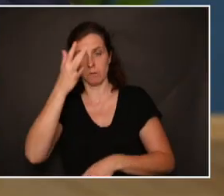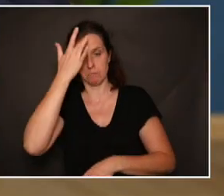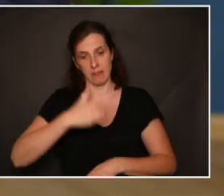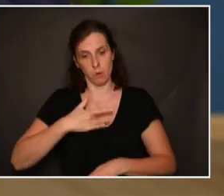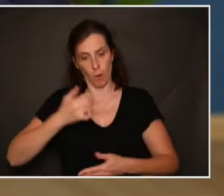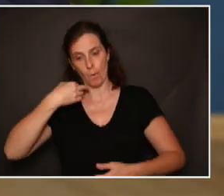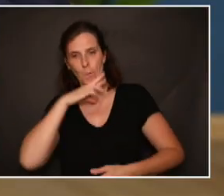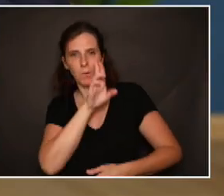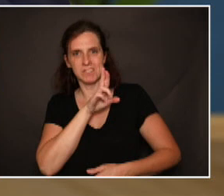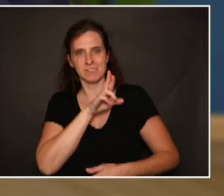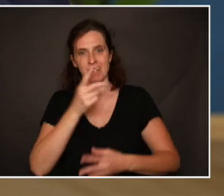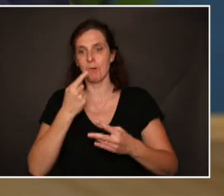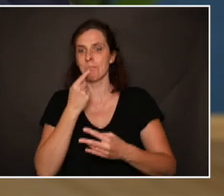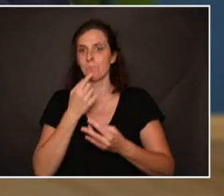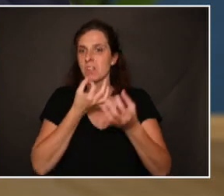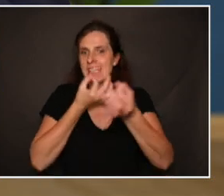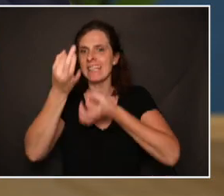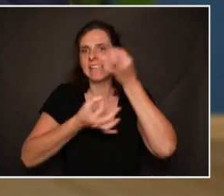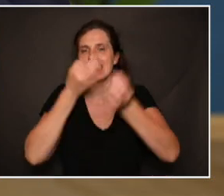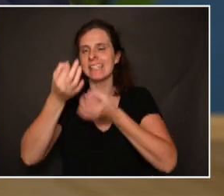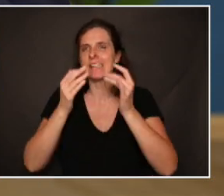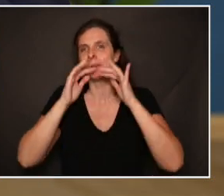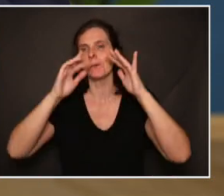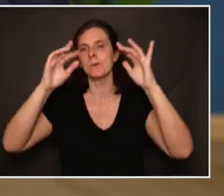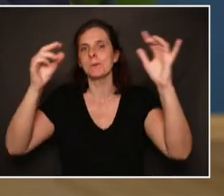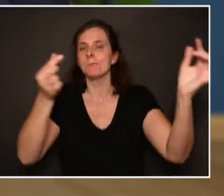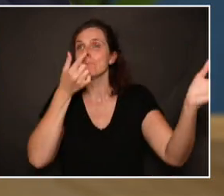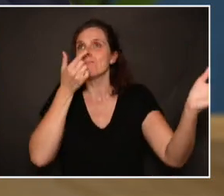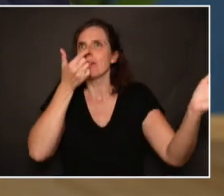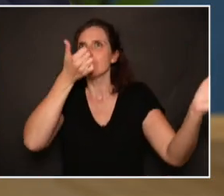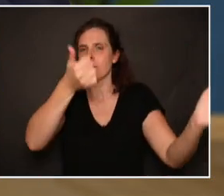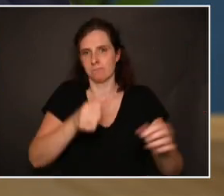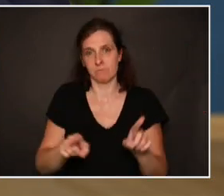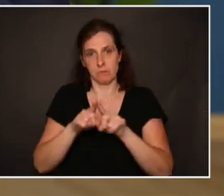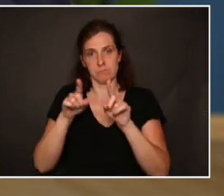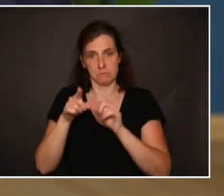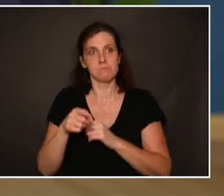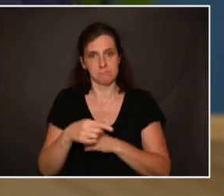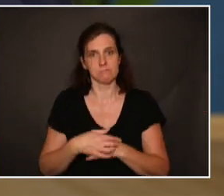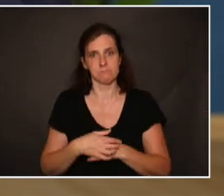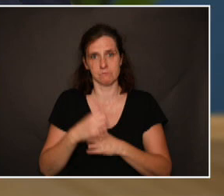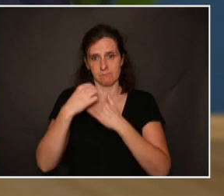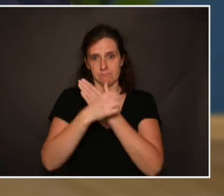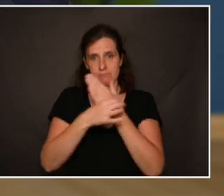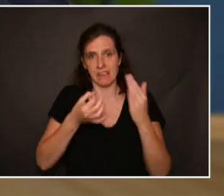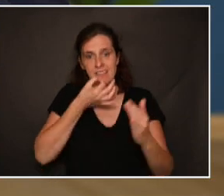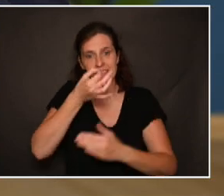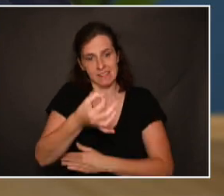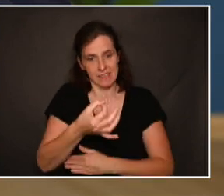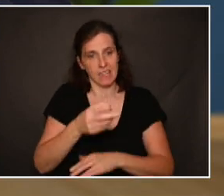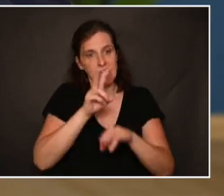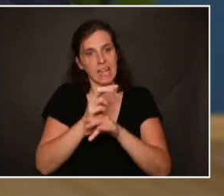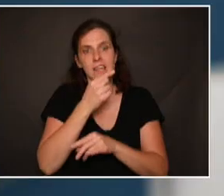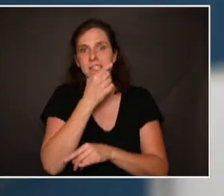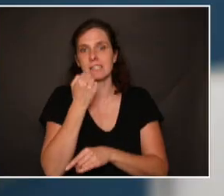rose, notre bouche dira des mots parfumés ». Même la Bible s'exprime en disant « Qui garde sa bouche, garde